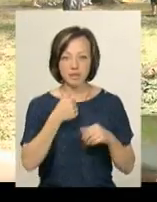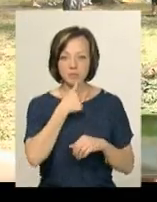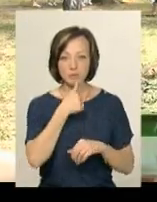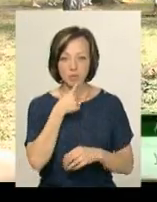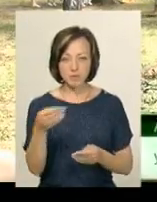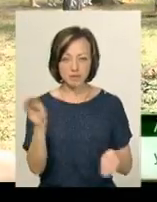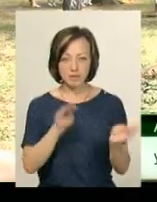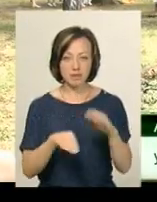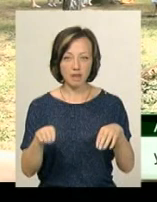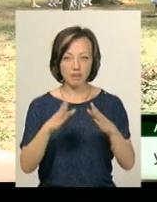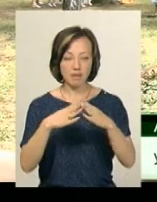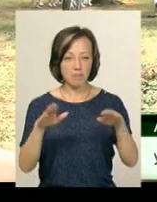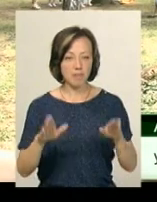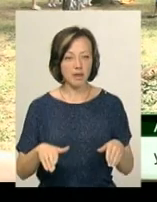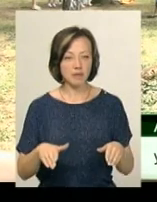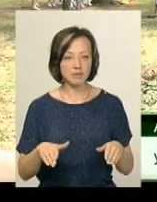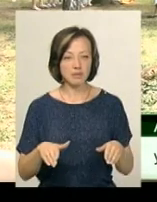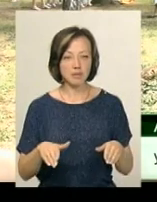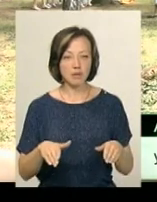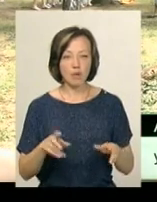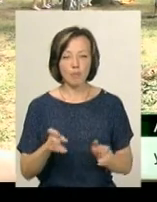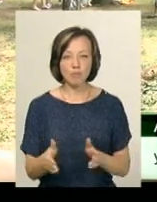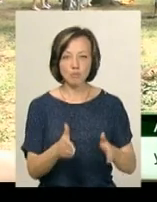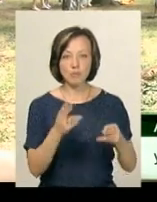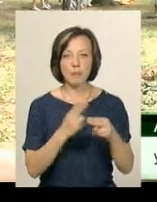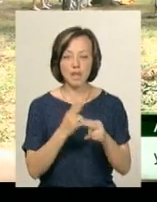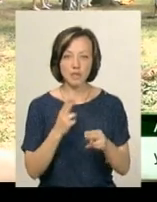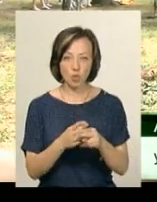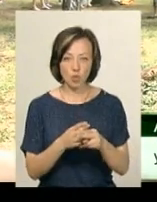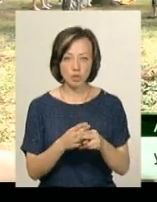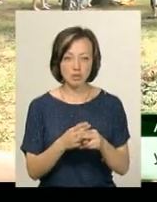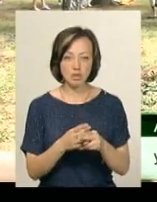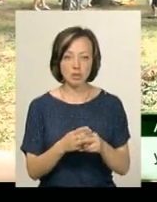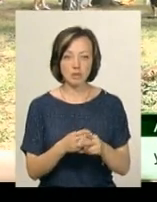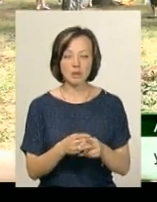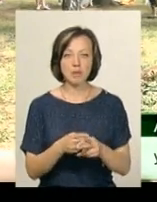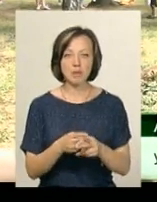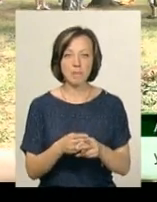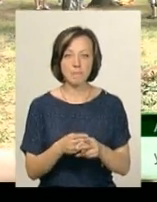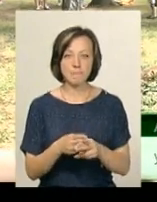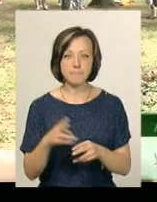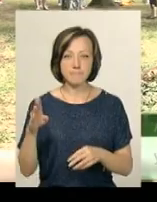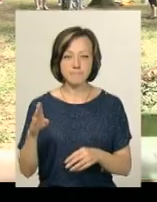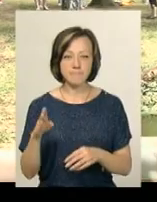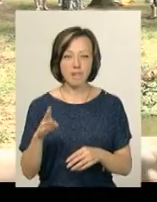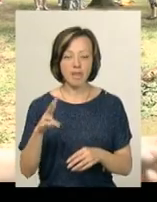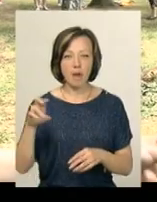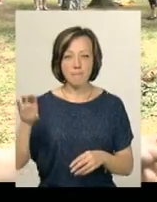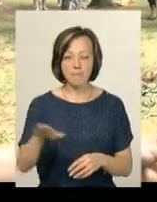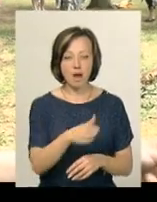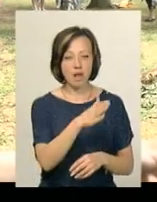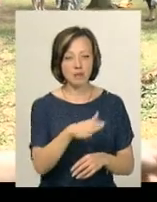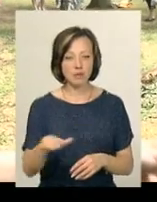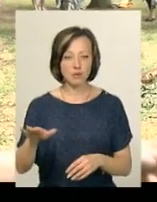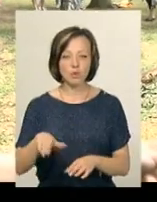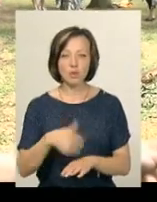складати намет, йти по смузі перешкод, маятник на маятнику, а